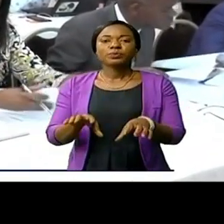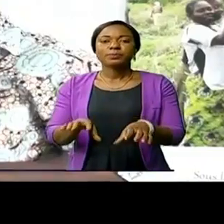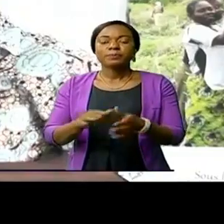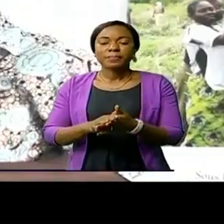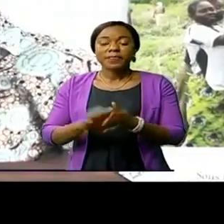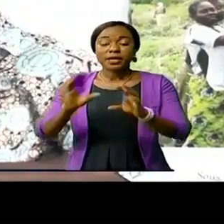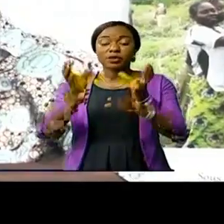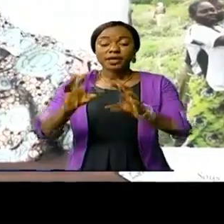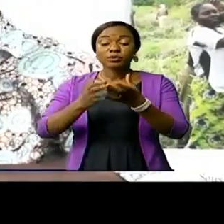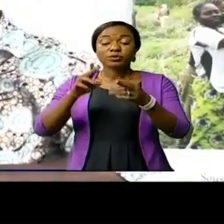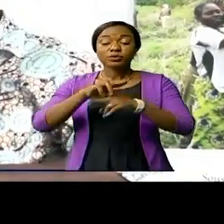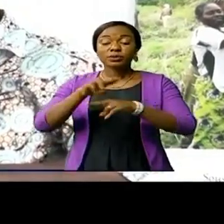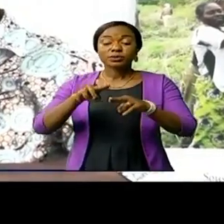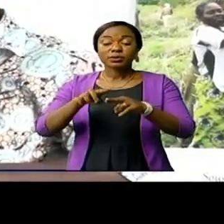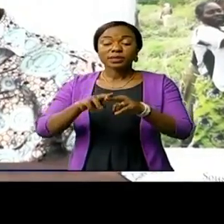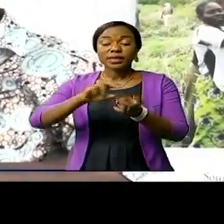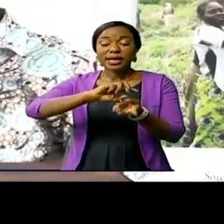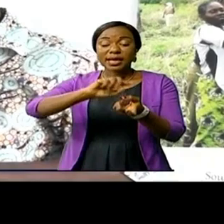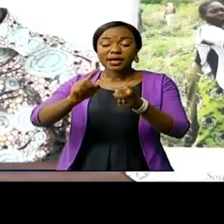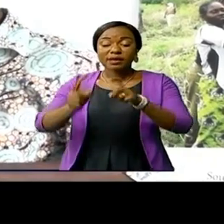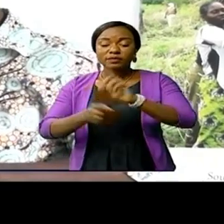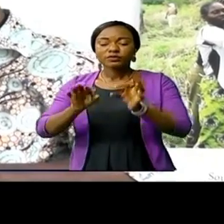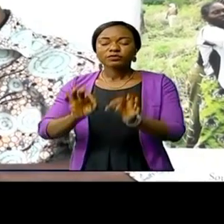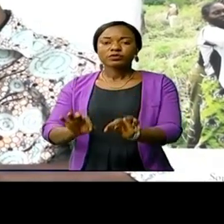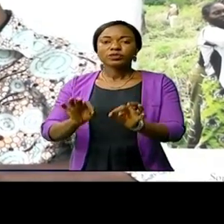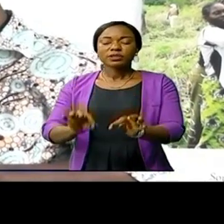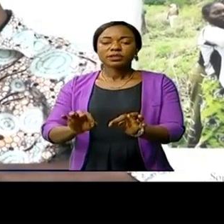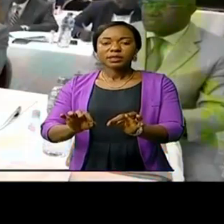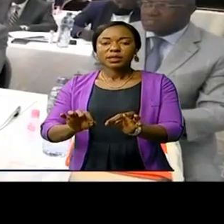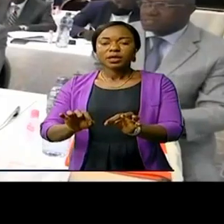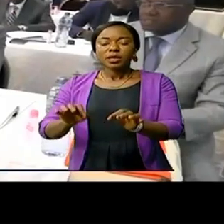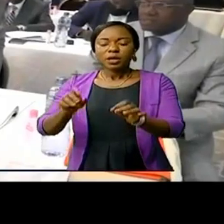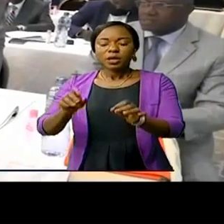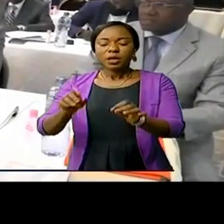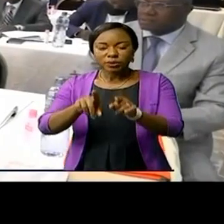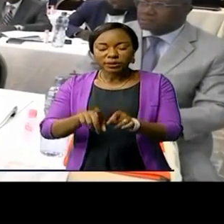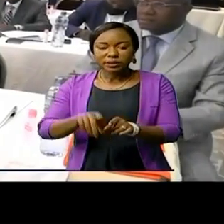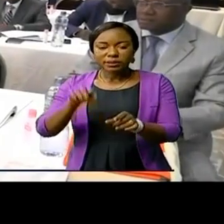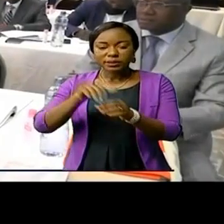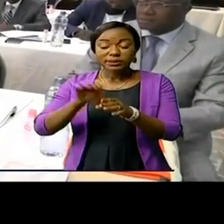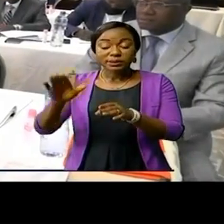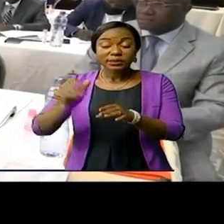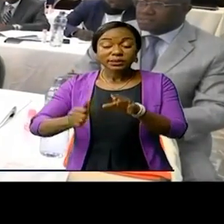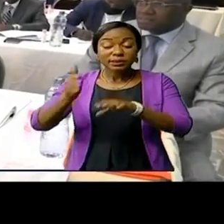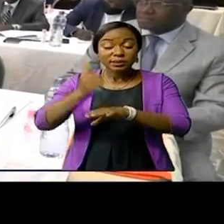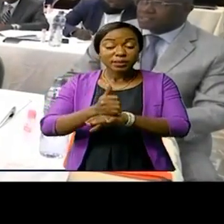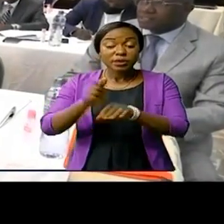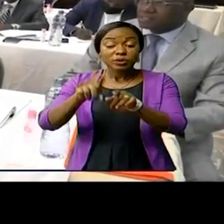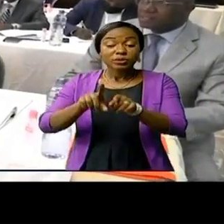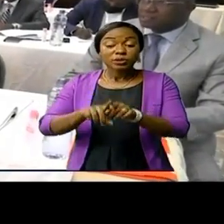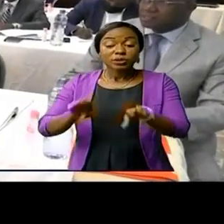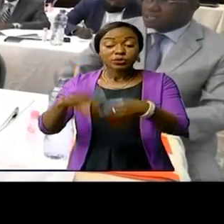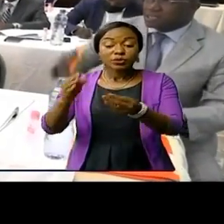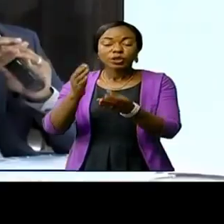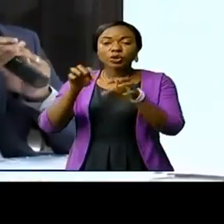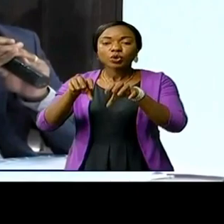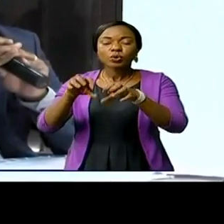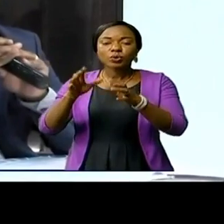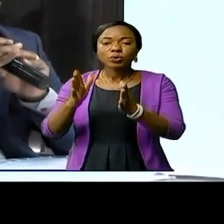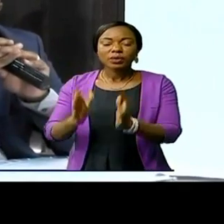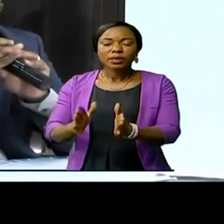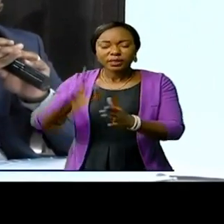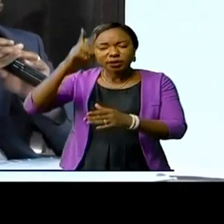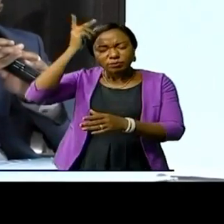La Commission nationale de la réforme foncière, initiateur de ces assises, vise à doter les Congolais d'une